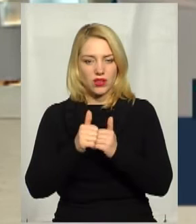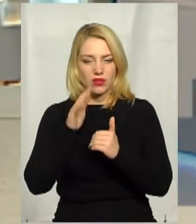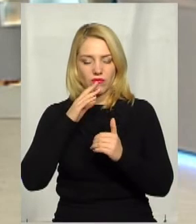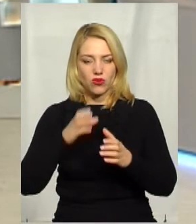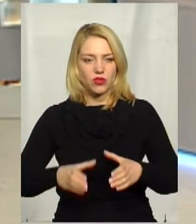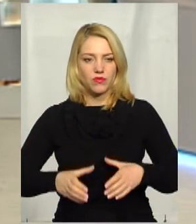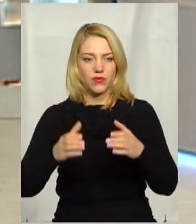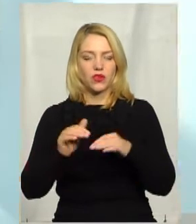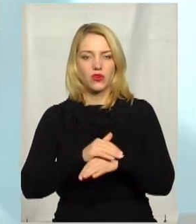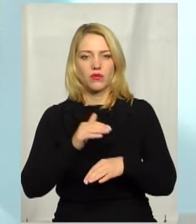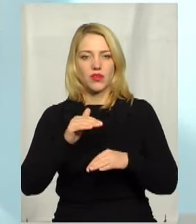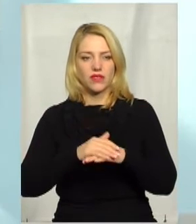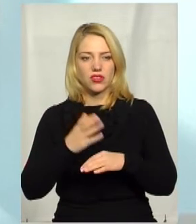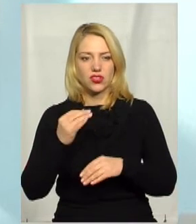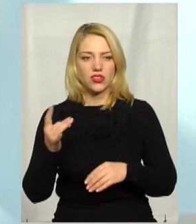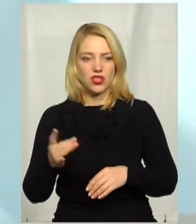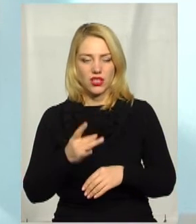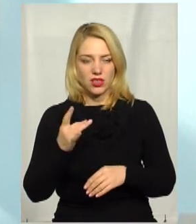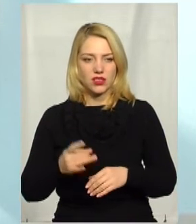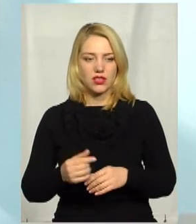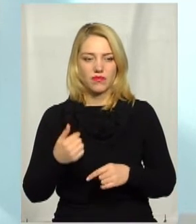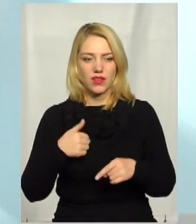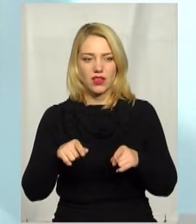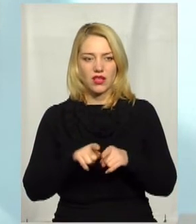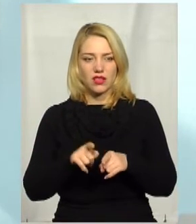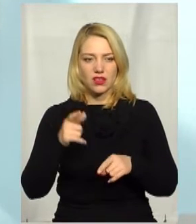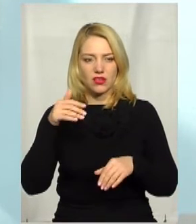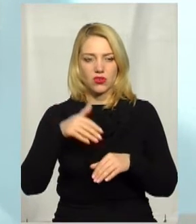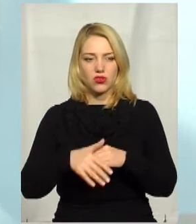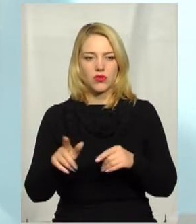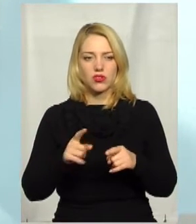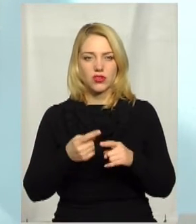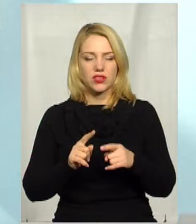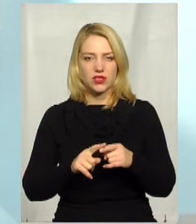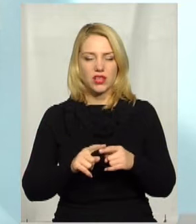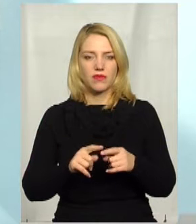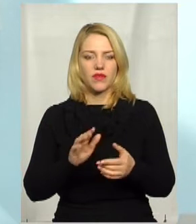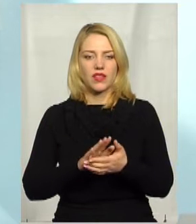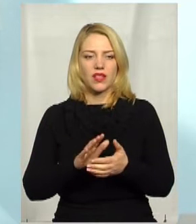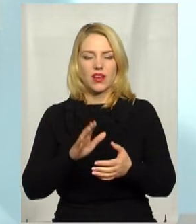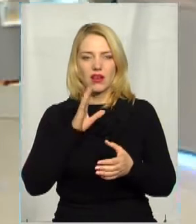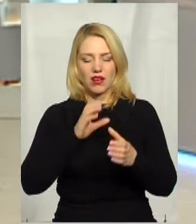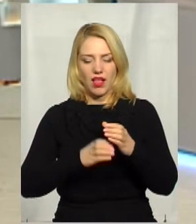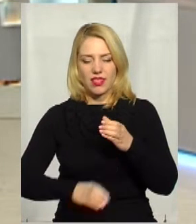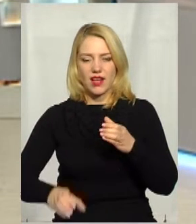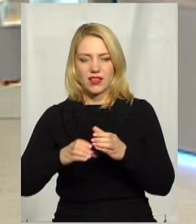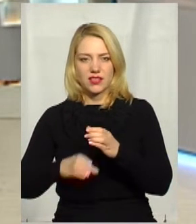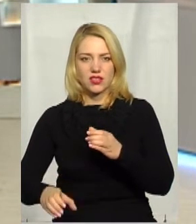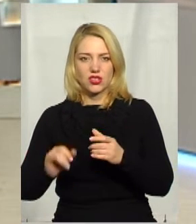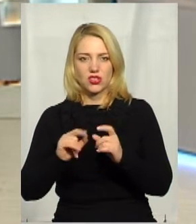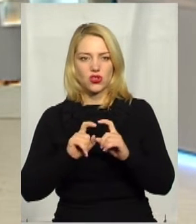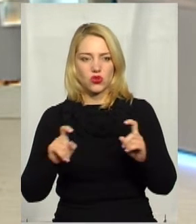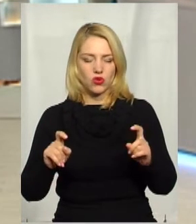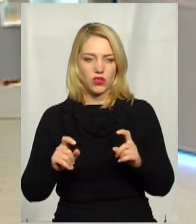Доброго вечора ще раз. Я так розумію, що це відходи, це каналізаційні стоки були зі